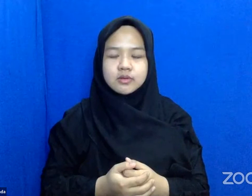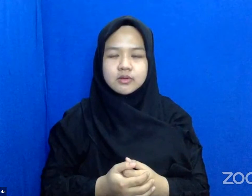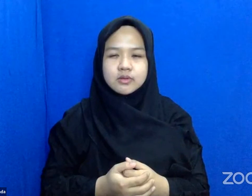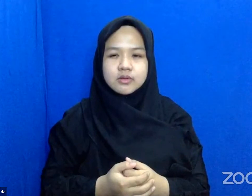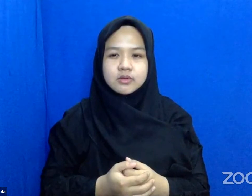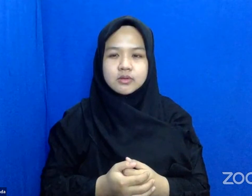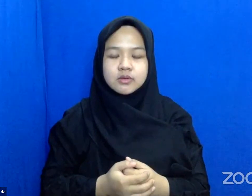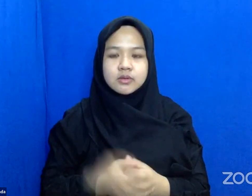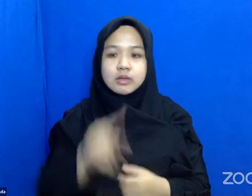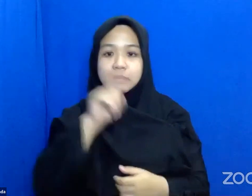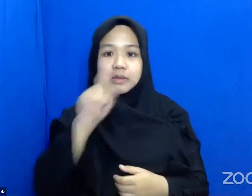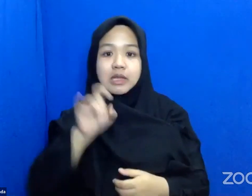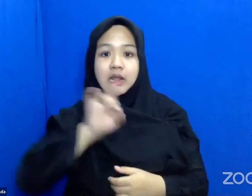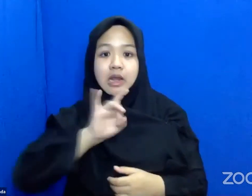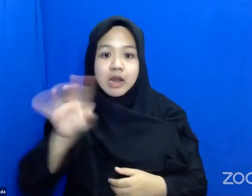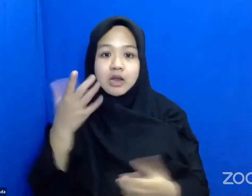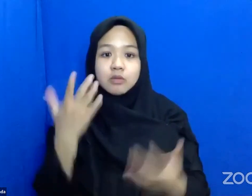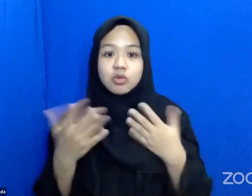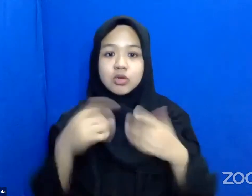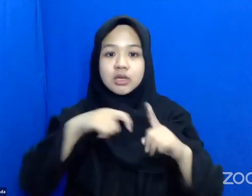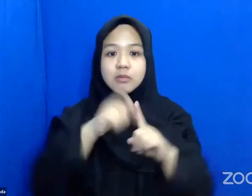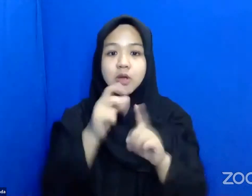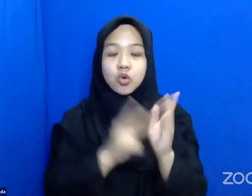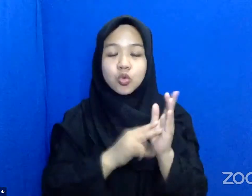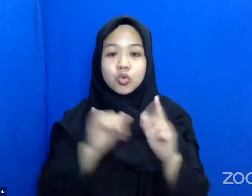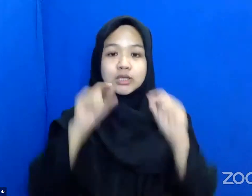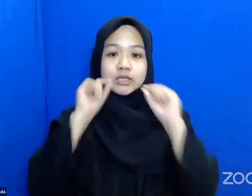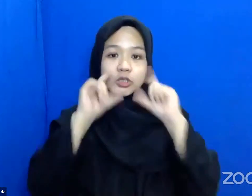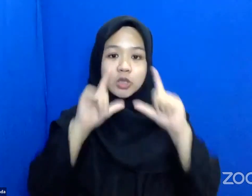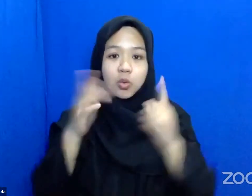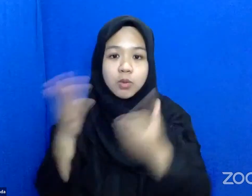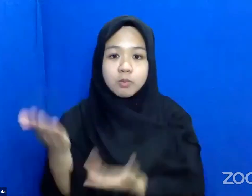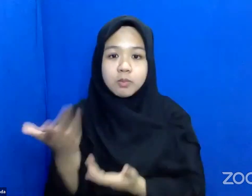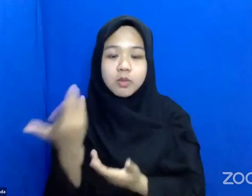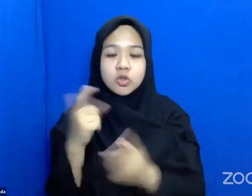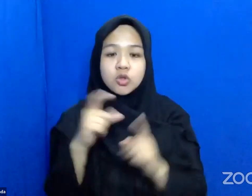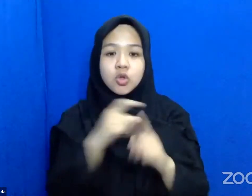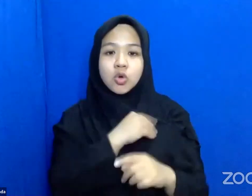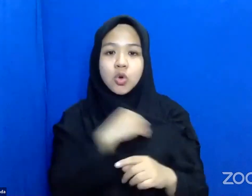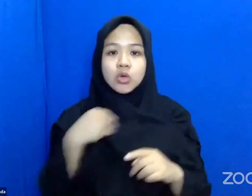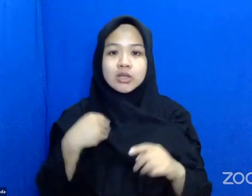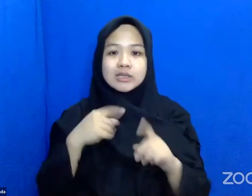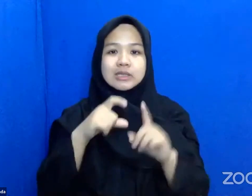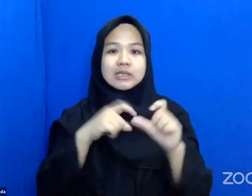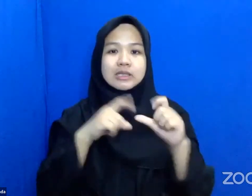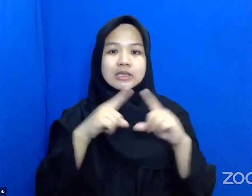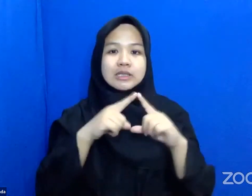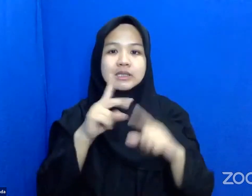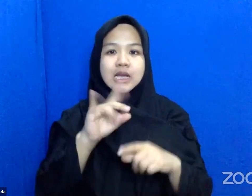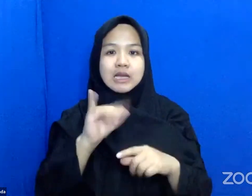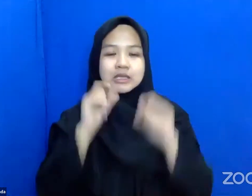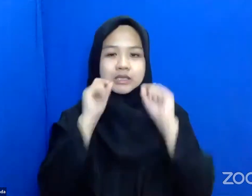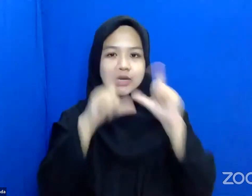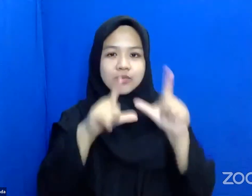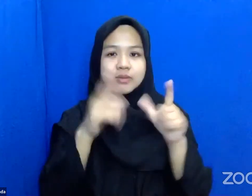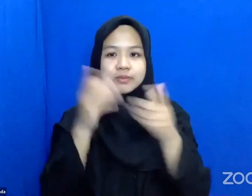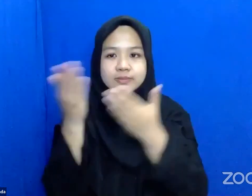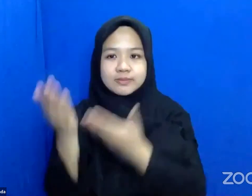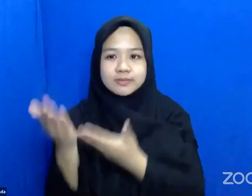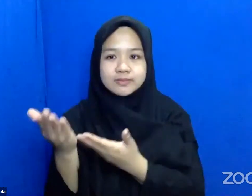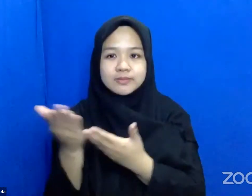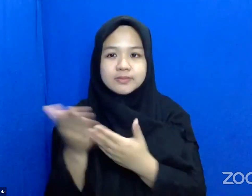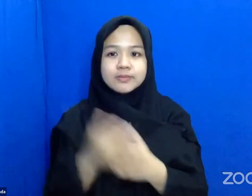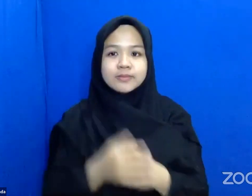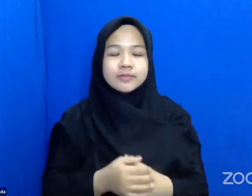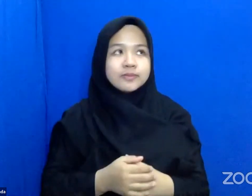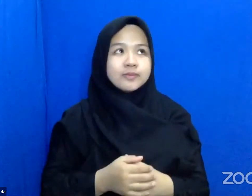Lain Bisa Mbak Kuni Dan Juga Siapa Dokter Sar Dari Jawa Itu Aja